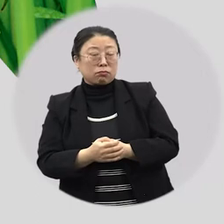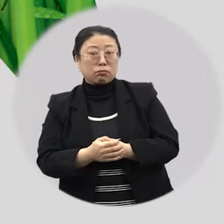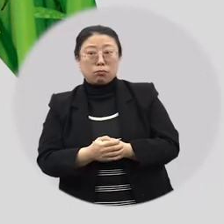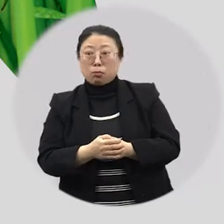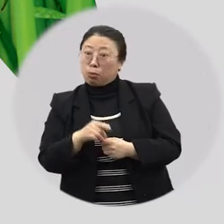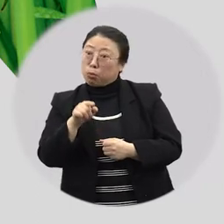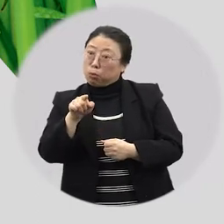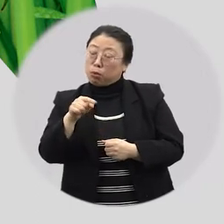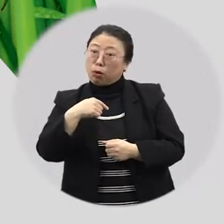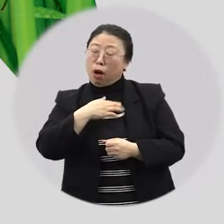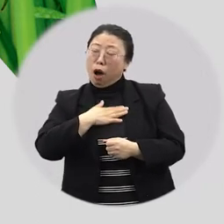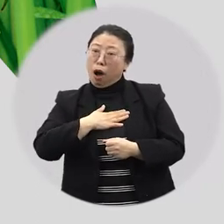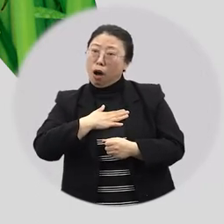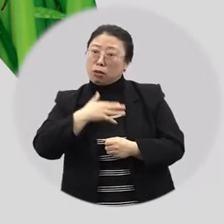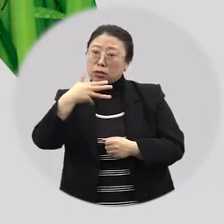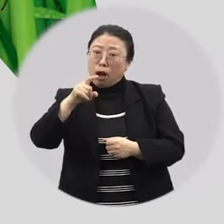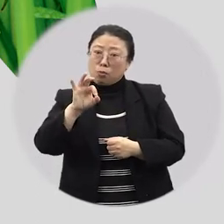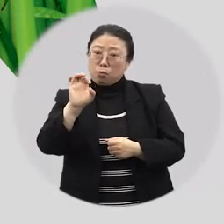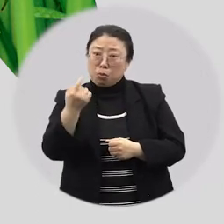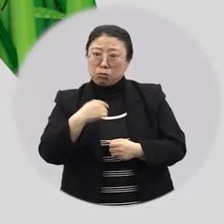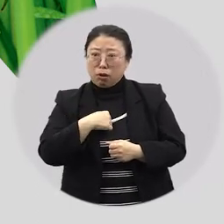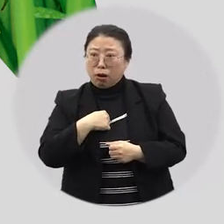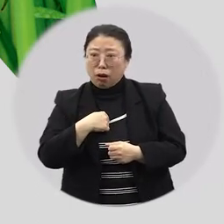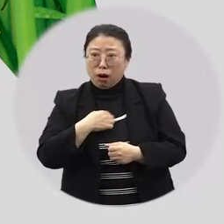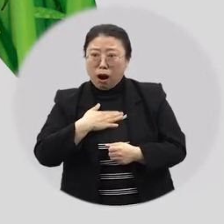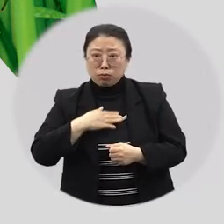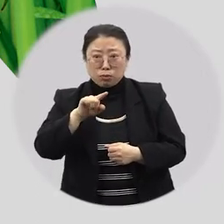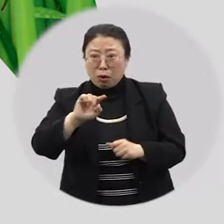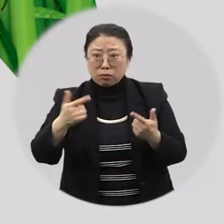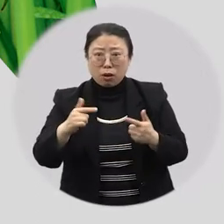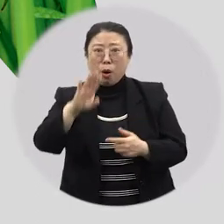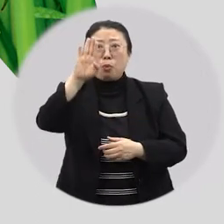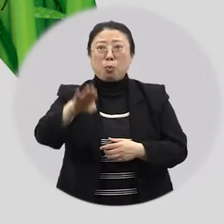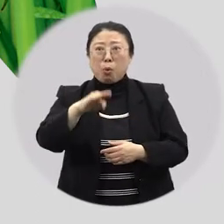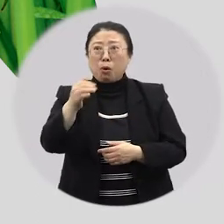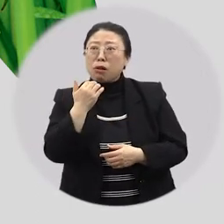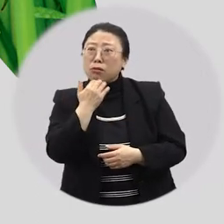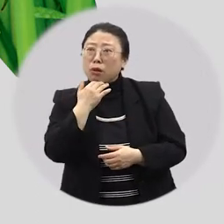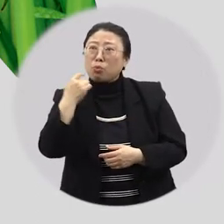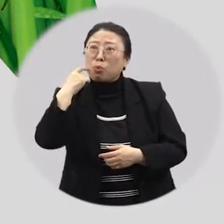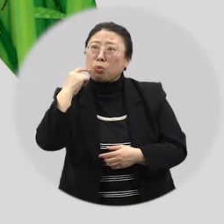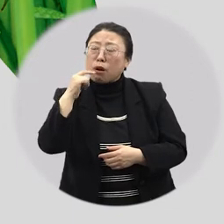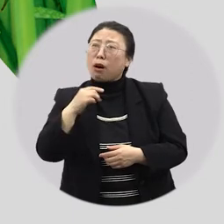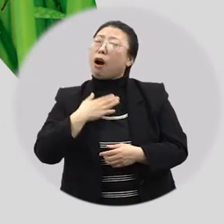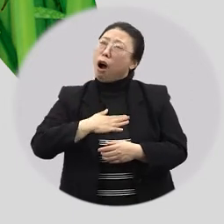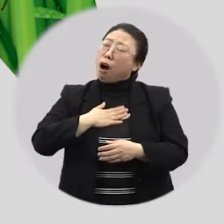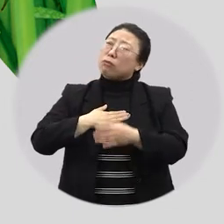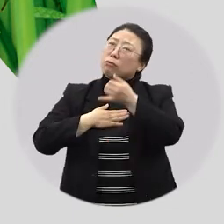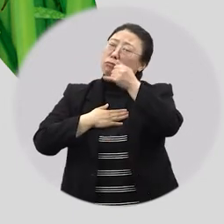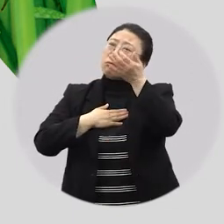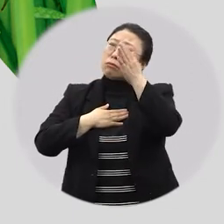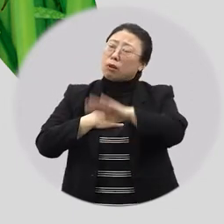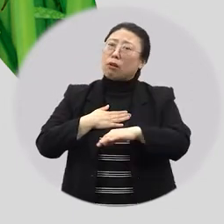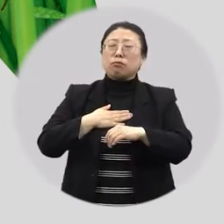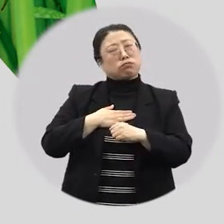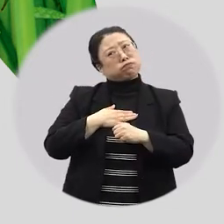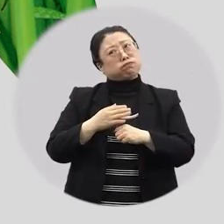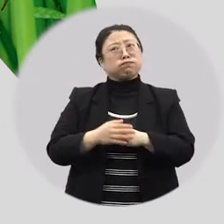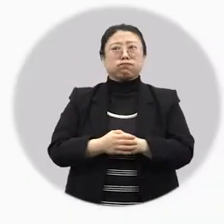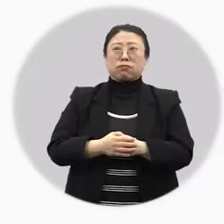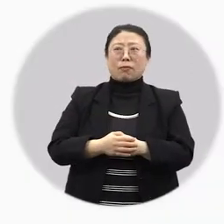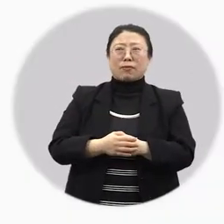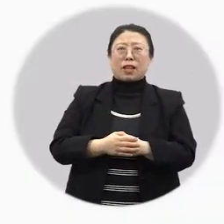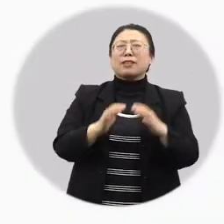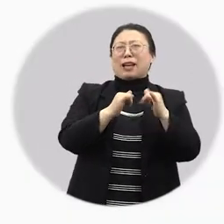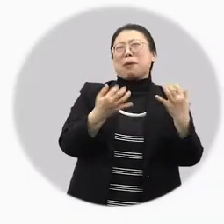어? 그런데 제가 알던 창포가 아니네요? 보라색과 노란색 창포꽃을 알고 있는데...